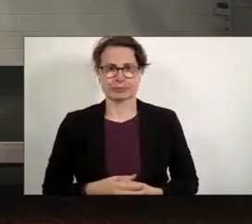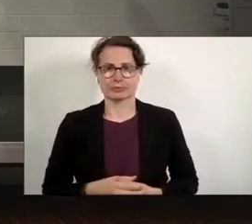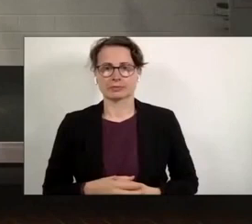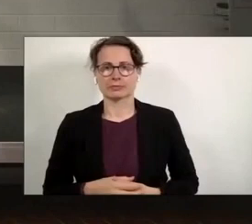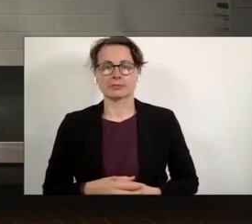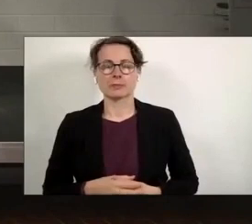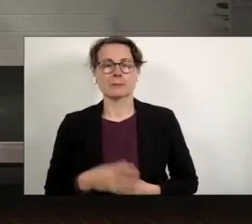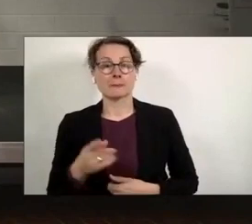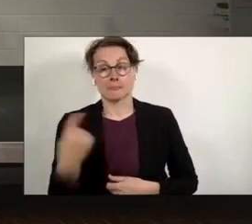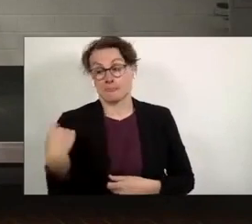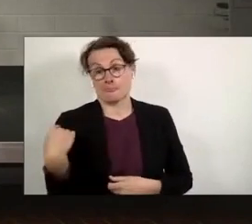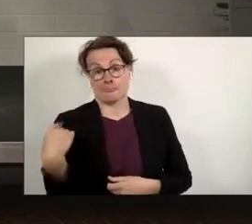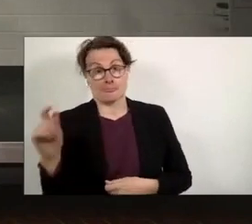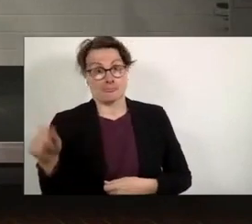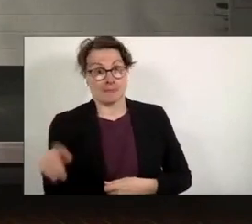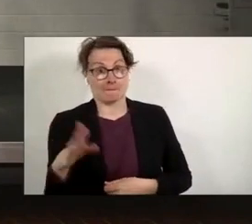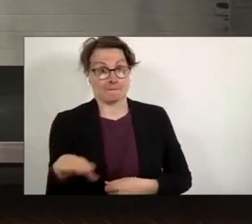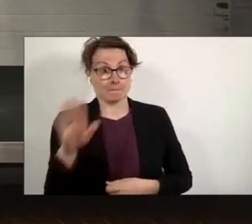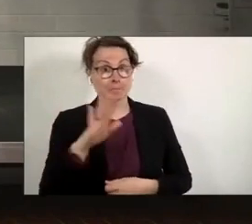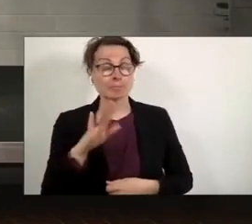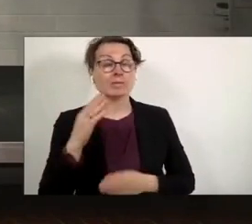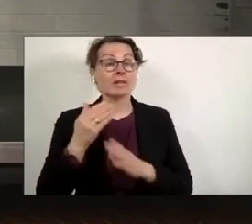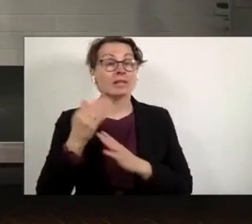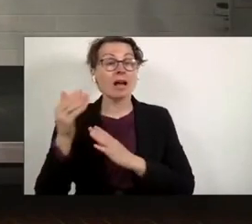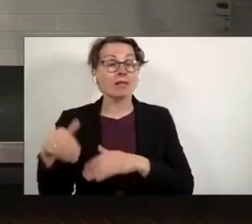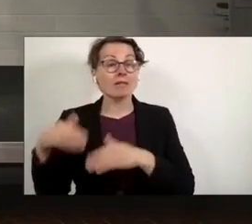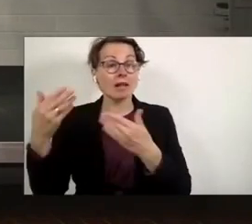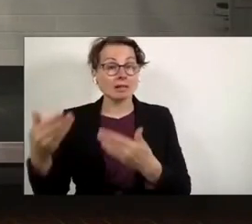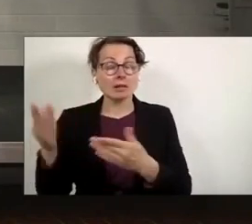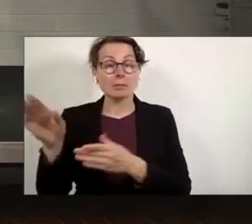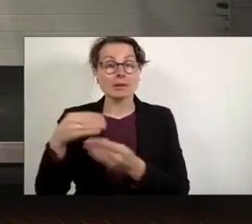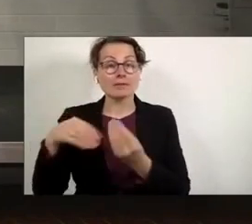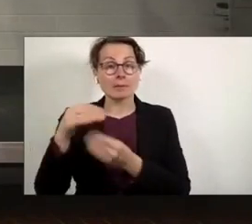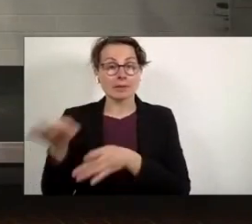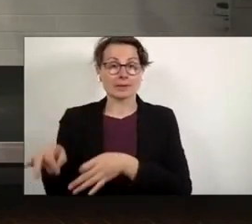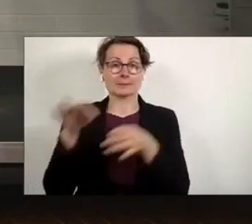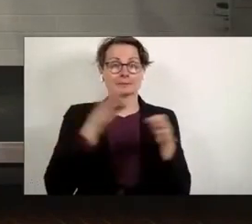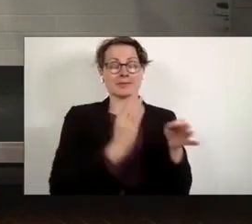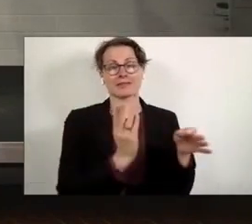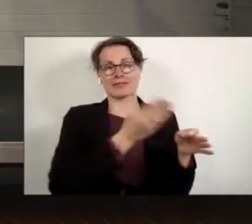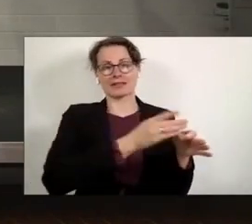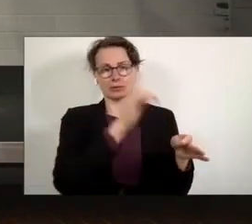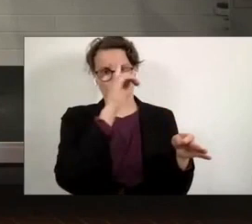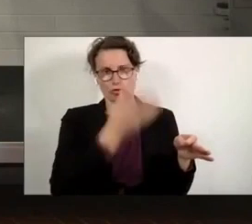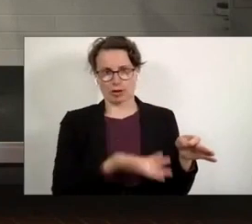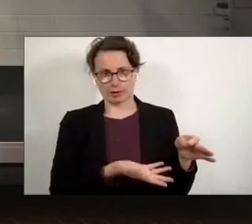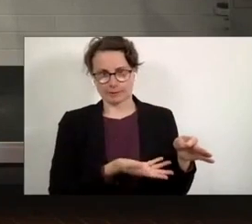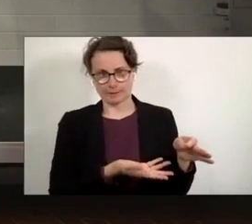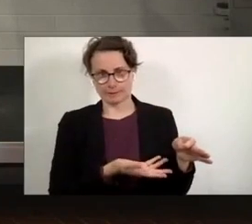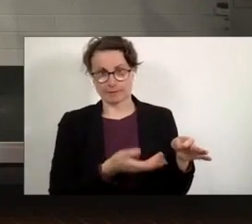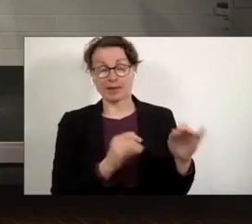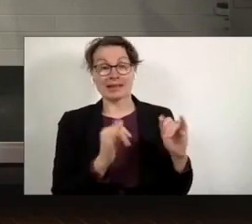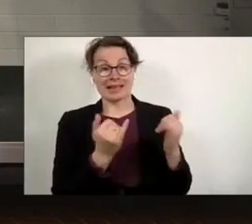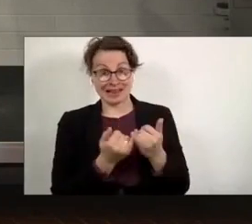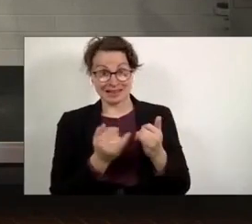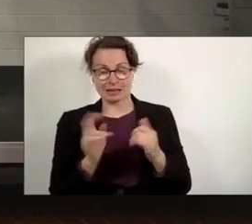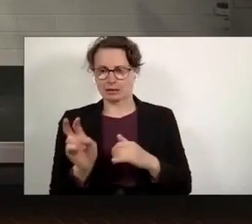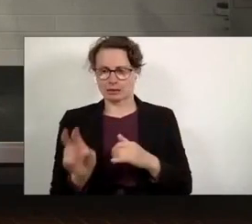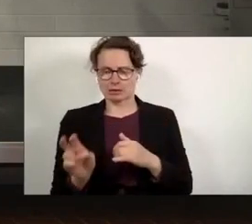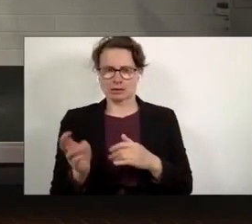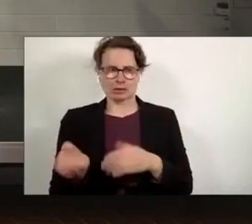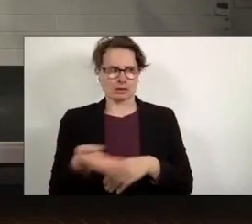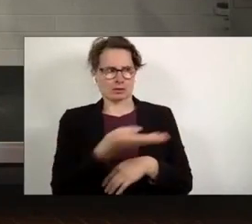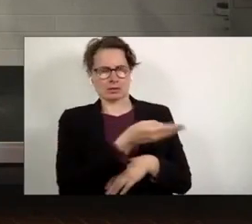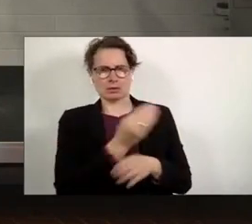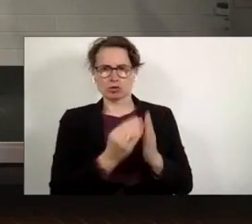Neulich hat mir eine Person erzählt, dass er nach der Wende mit seiner Familie nach Westdeutschland gezogen ist und die Eltern ihm gesagt haben, dass er in der Schule auf